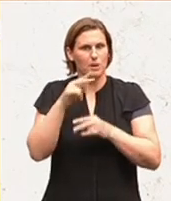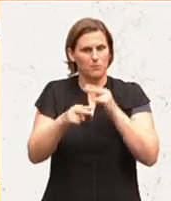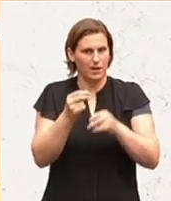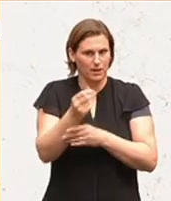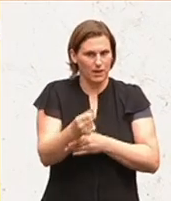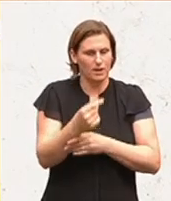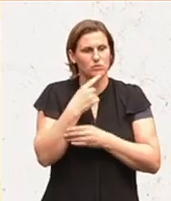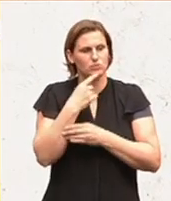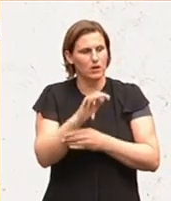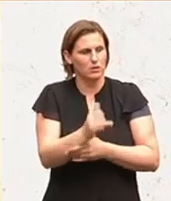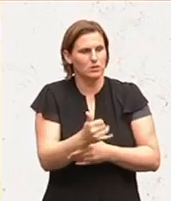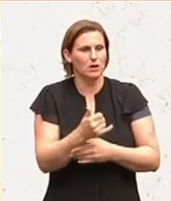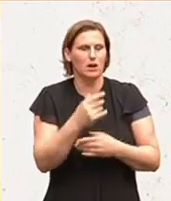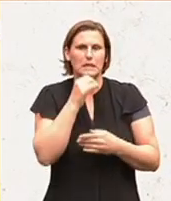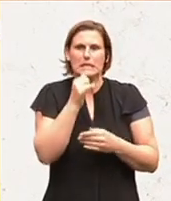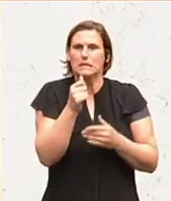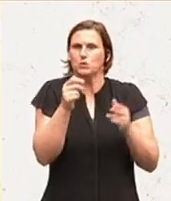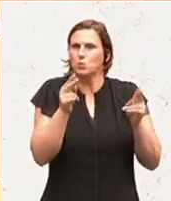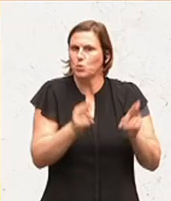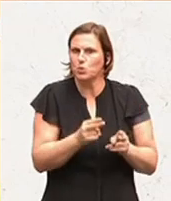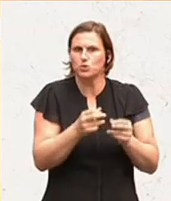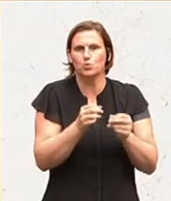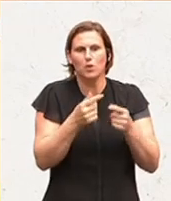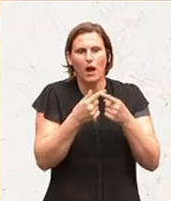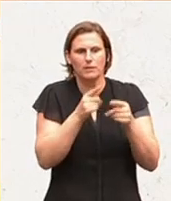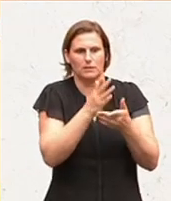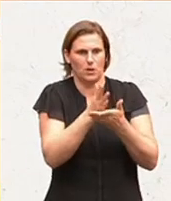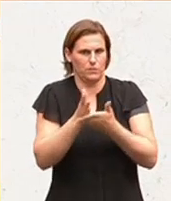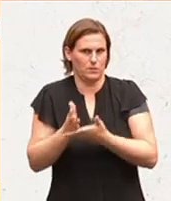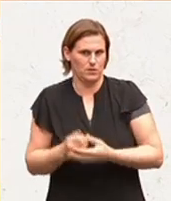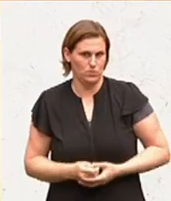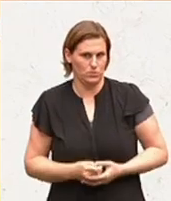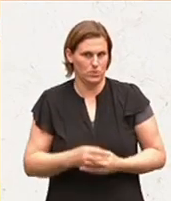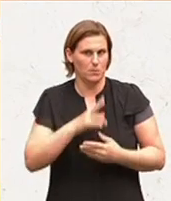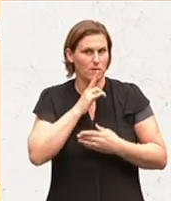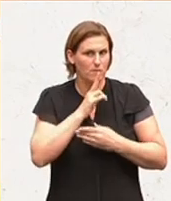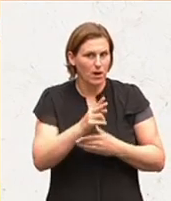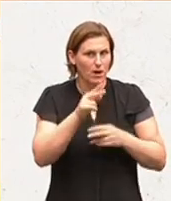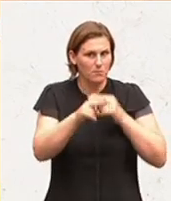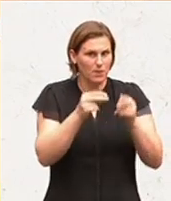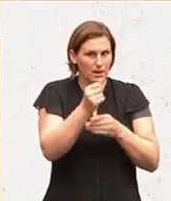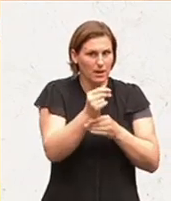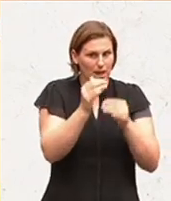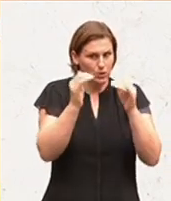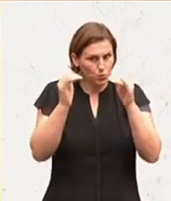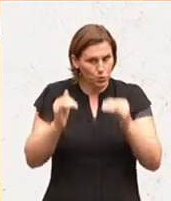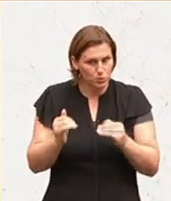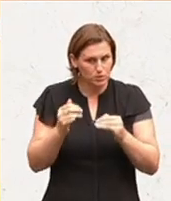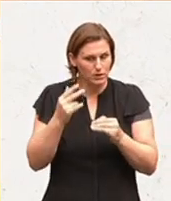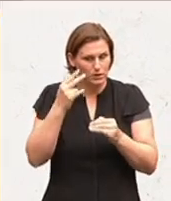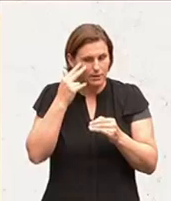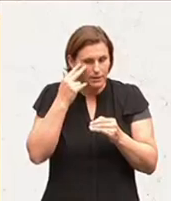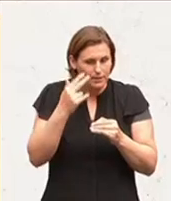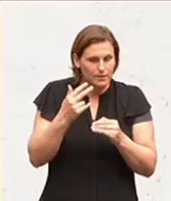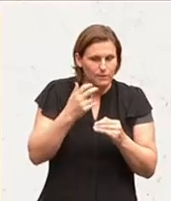hier, das ist ja, da haben Sie nicht gekürzt und da haben Sie nur umgeschichtet. In Wahrheit ist Ihnen das Pflegegeld in den unteren Stufen deshalb ein Dorn